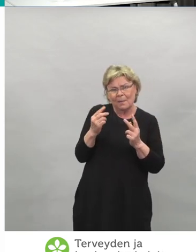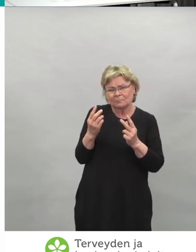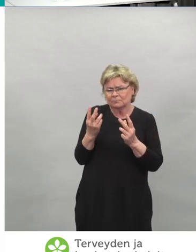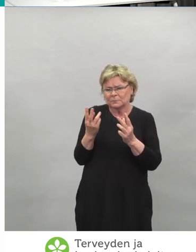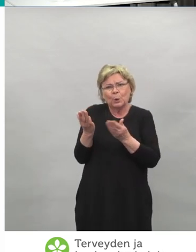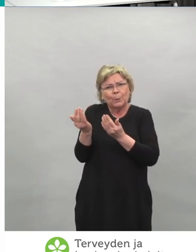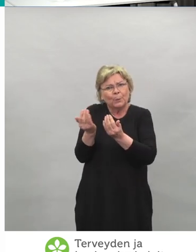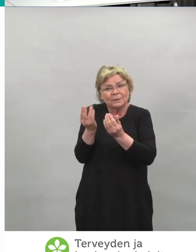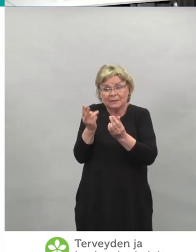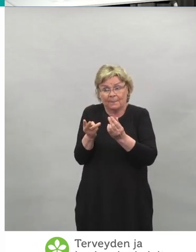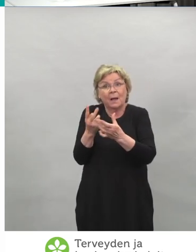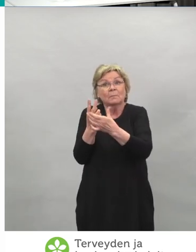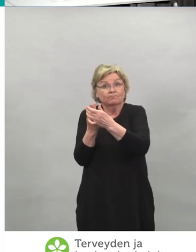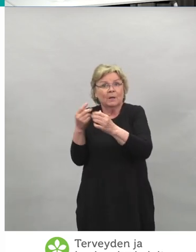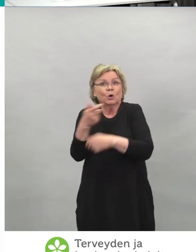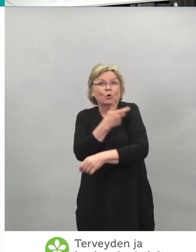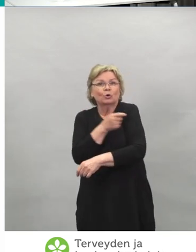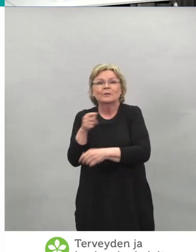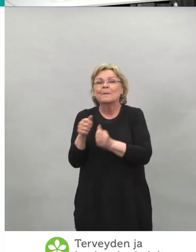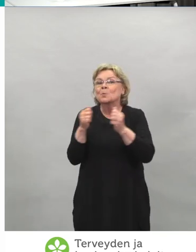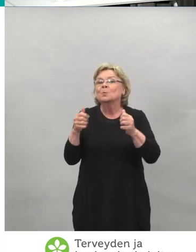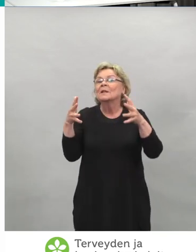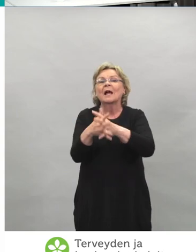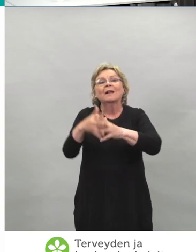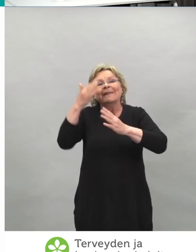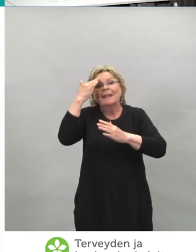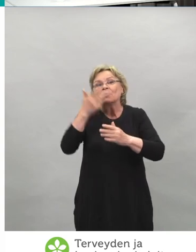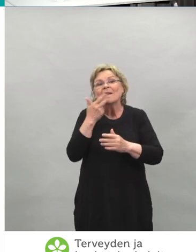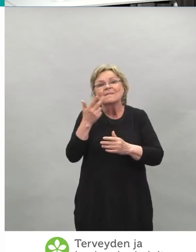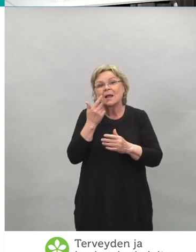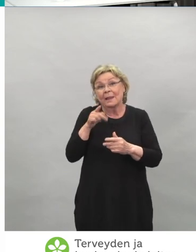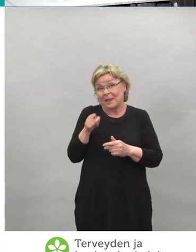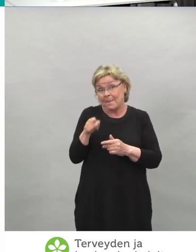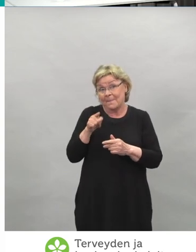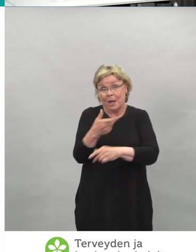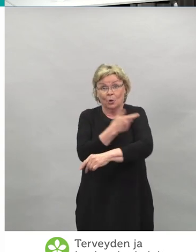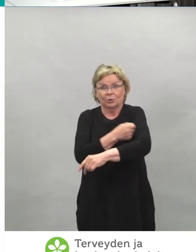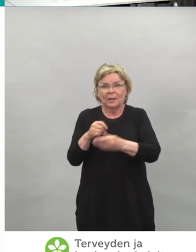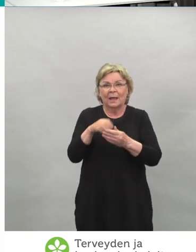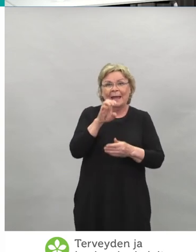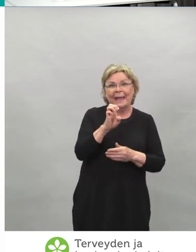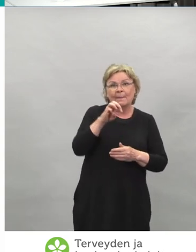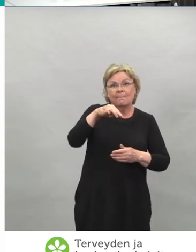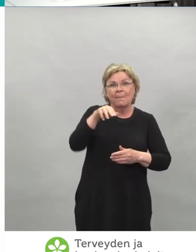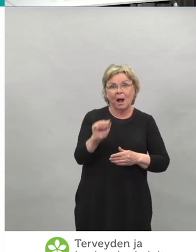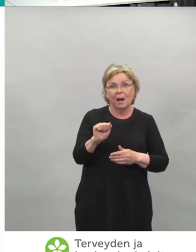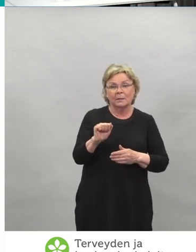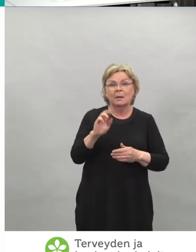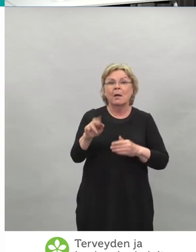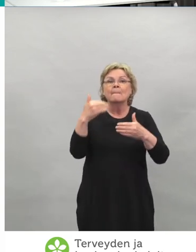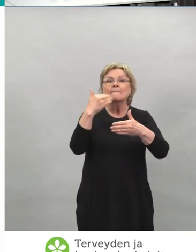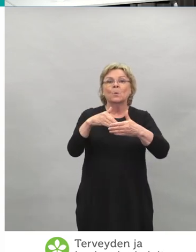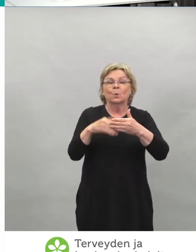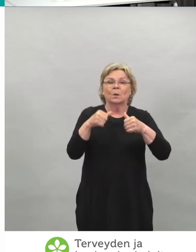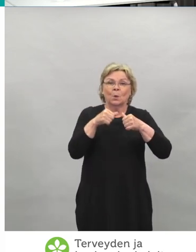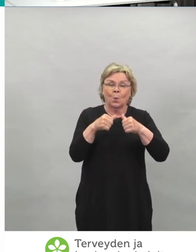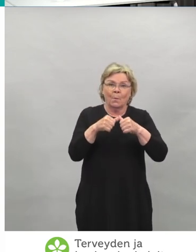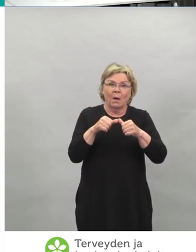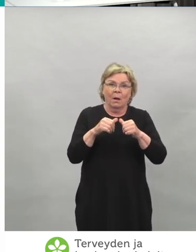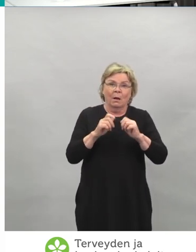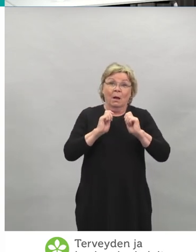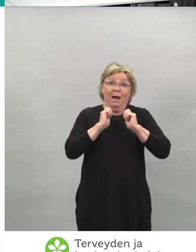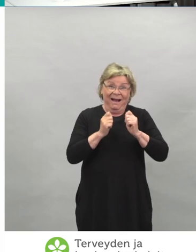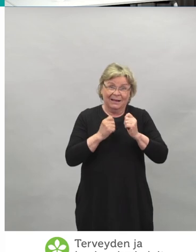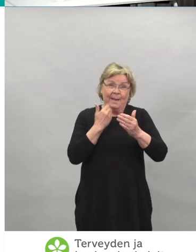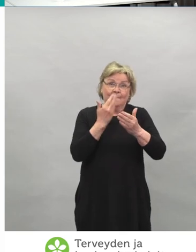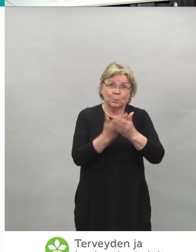tarkkaa aikataulua tästä rokotteesta ei ole, että vielä EMAN myyntilupahakemusta ei ole jätetty, mutta